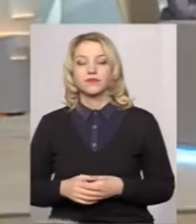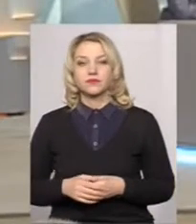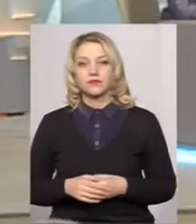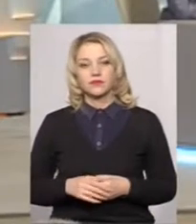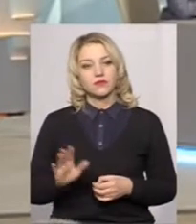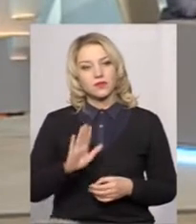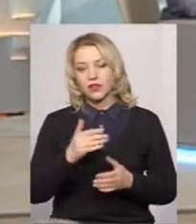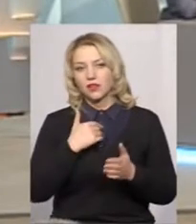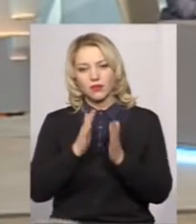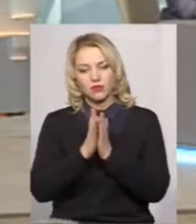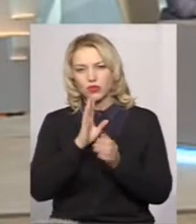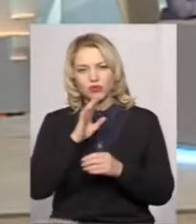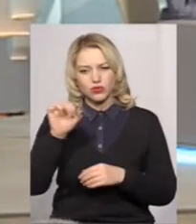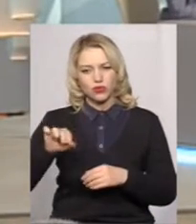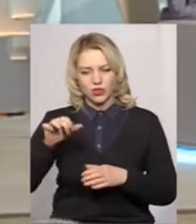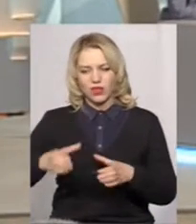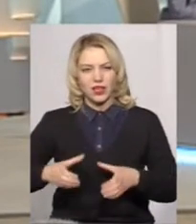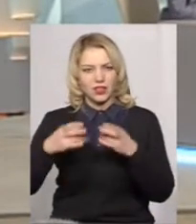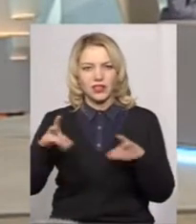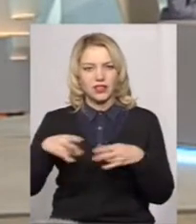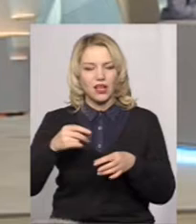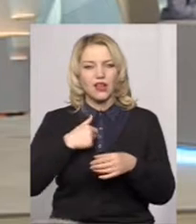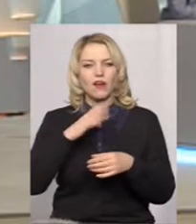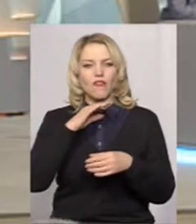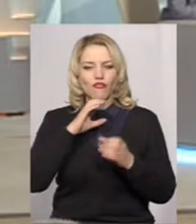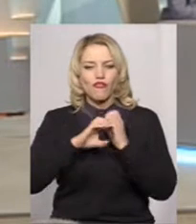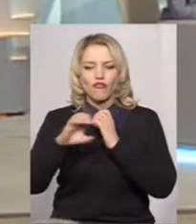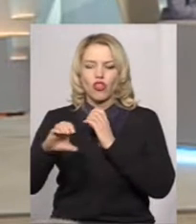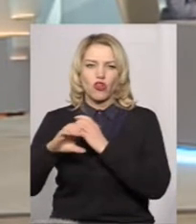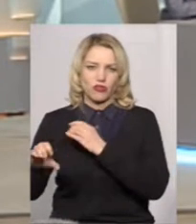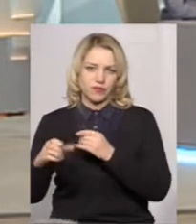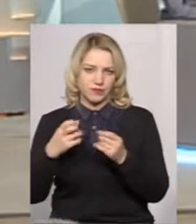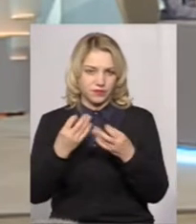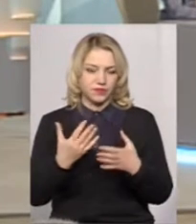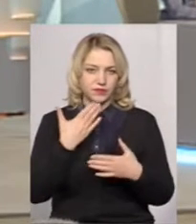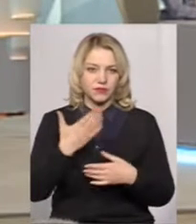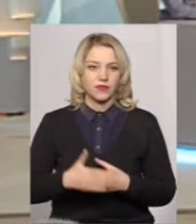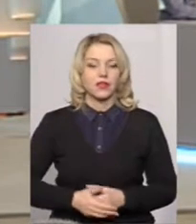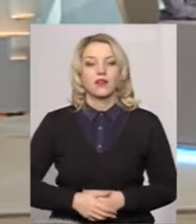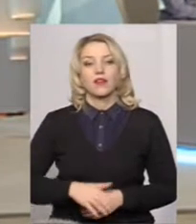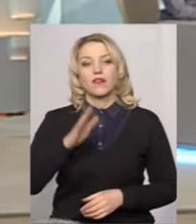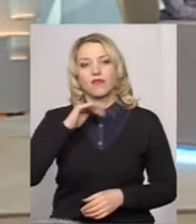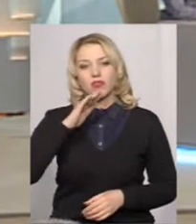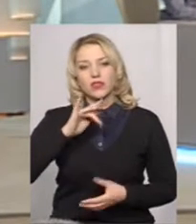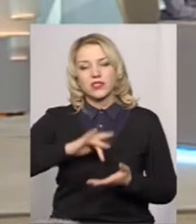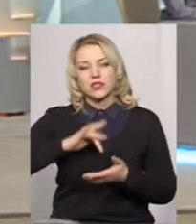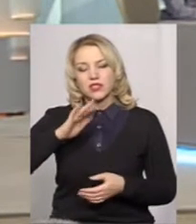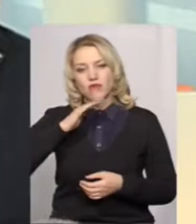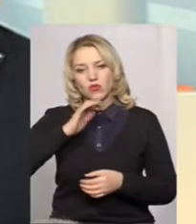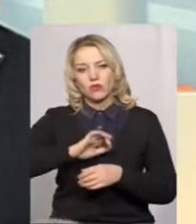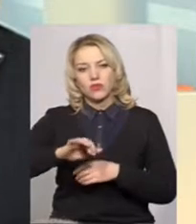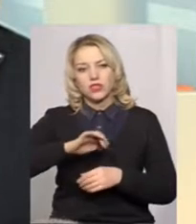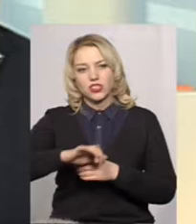водопровідну воду. А про Крениці ми пізніше трішки. По водопровідній. Значить, вода централізованого